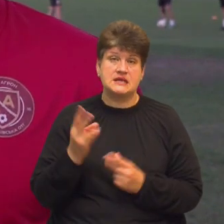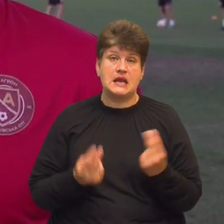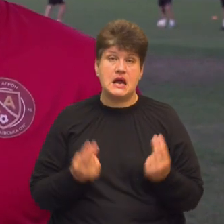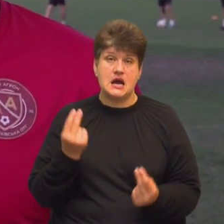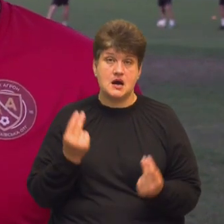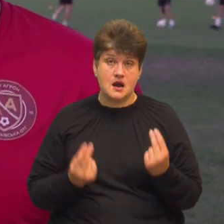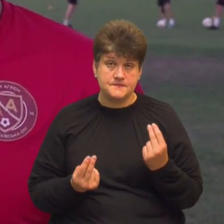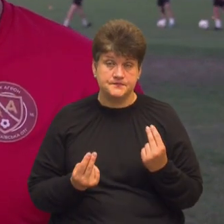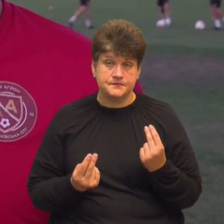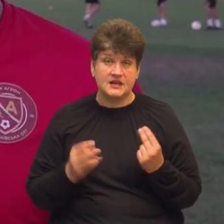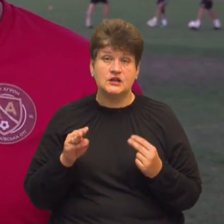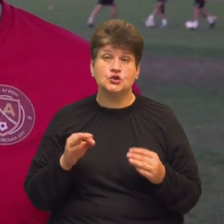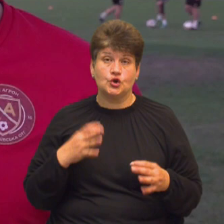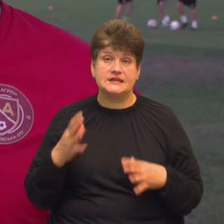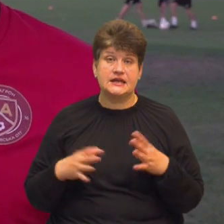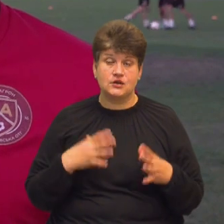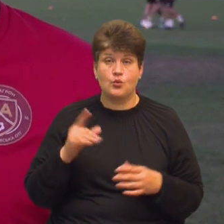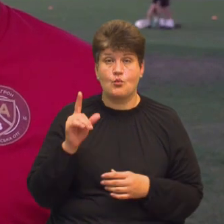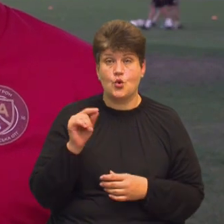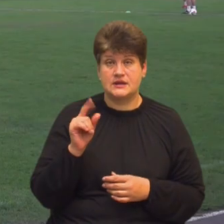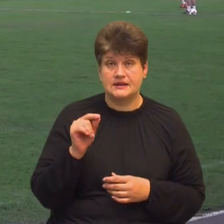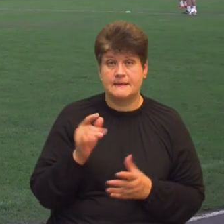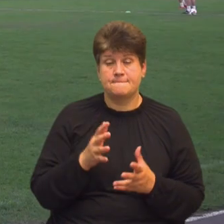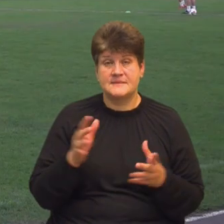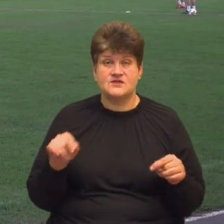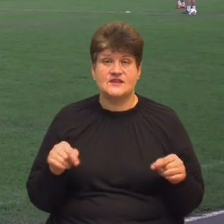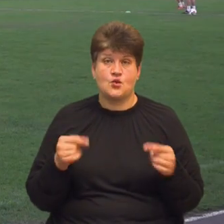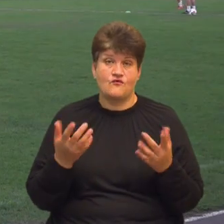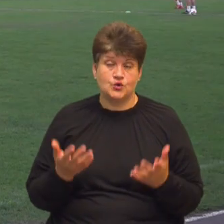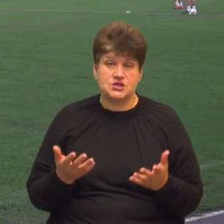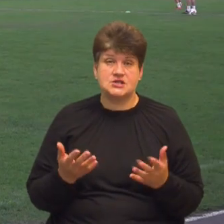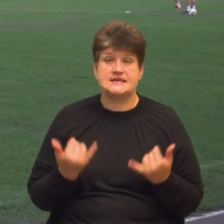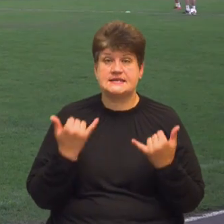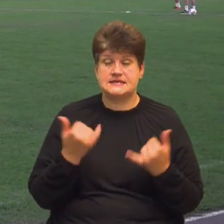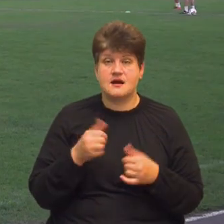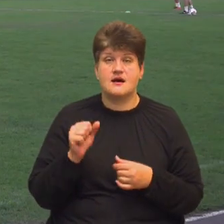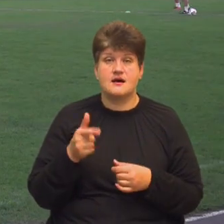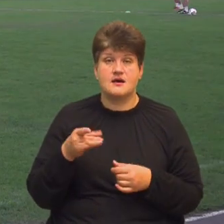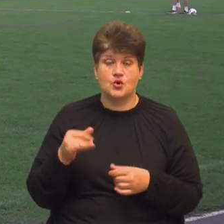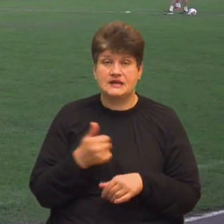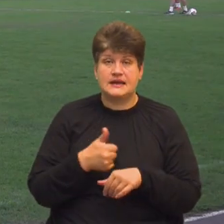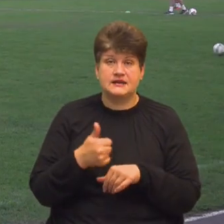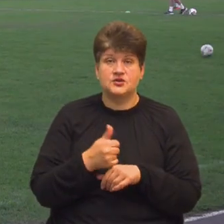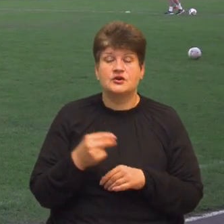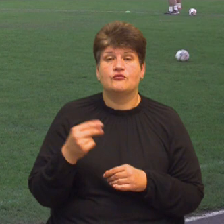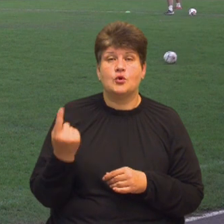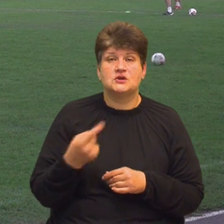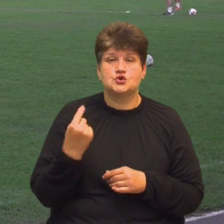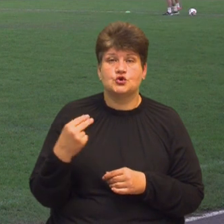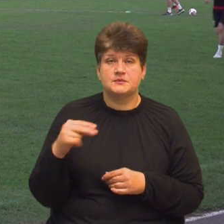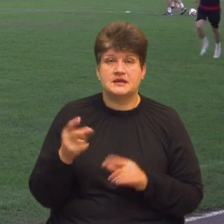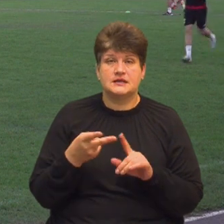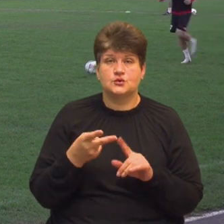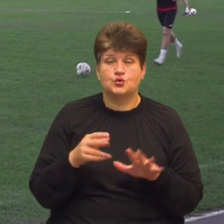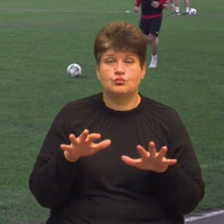тренування у нас понеділок більш відновлюючі. Зараз Агрон лідерує в обласному чемпіонаті і на другому місці чемпіонату